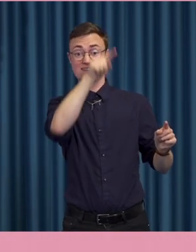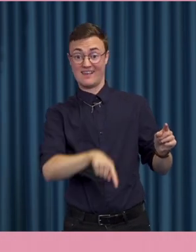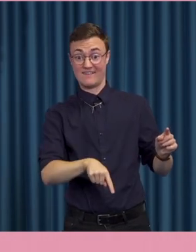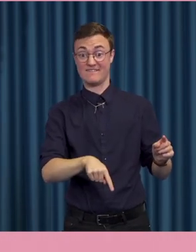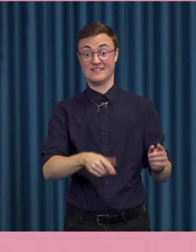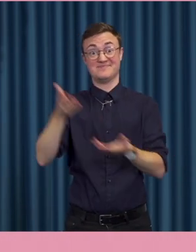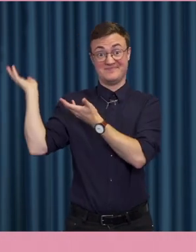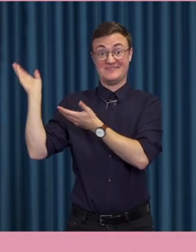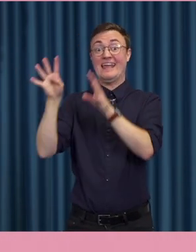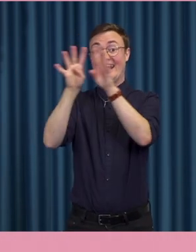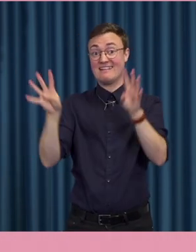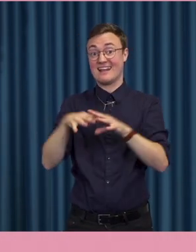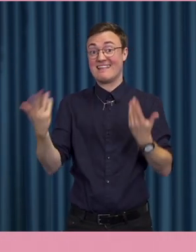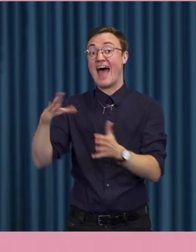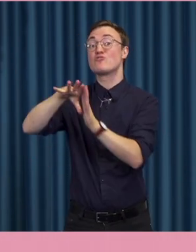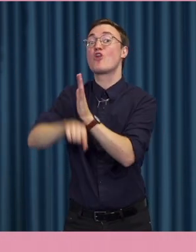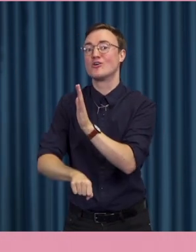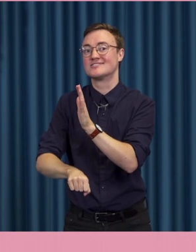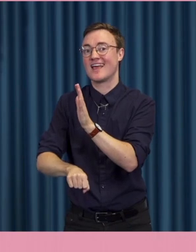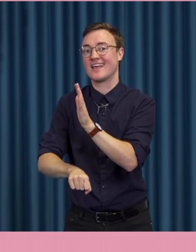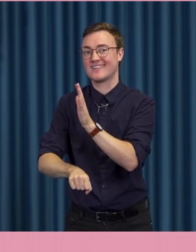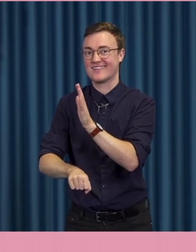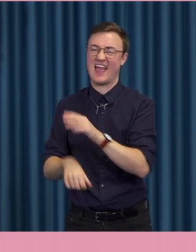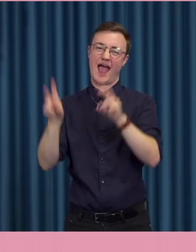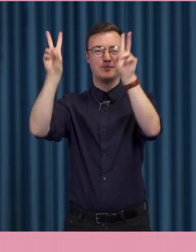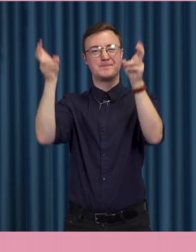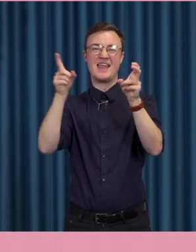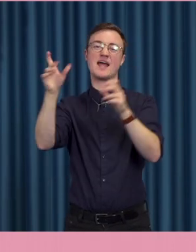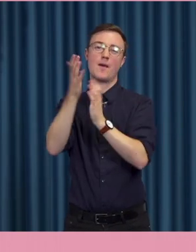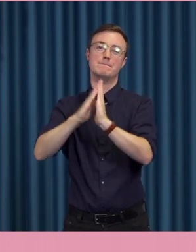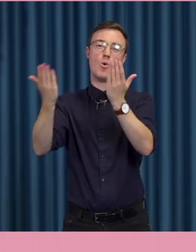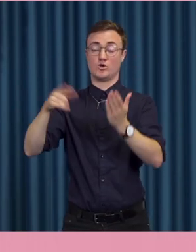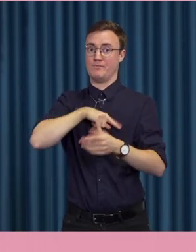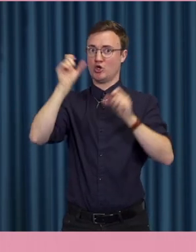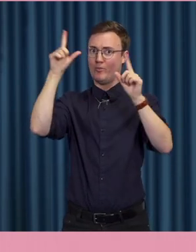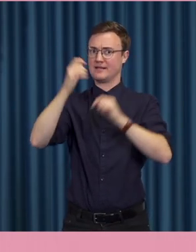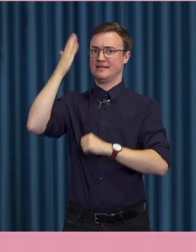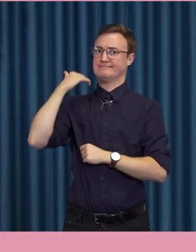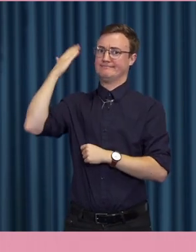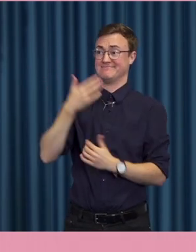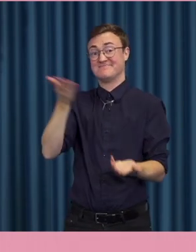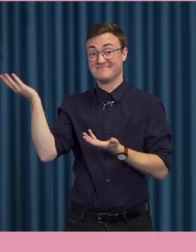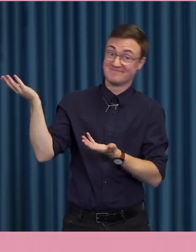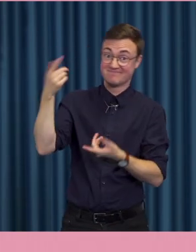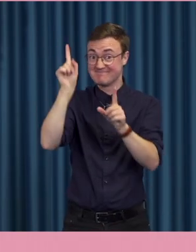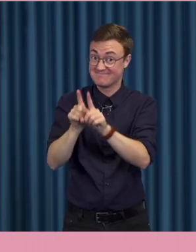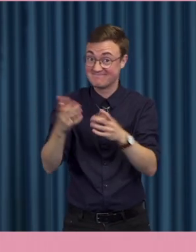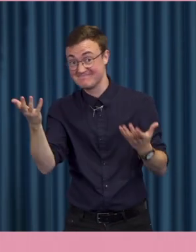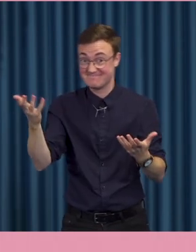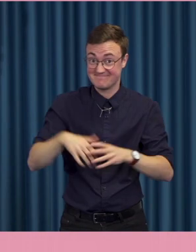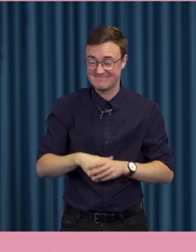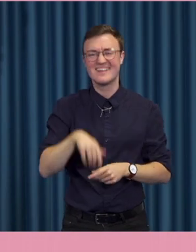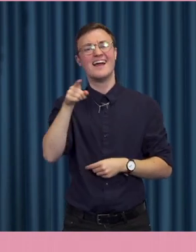Internet är trasigt, sades det till exempel, eller är titeln på en bok som fick en del uppmärksamhet för ett tag sedan. Det har blivit nästan som en